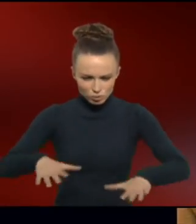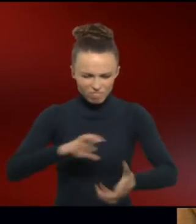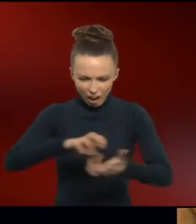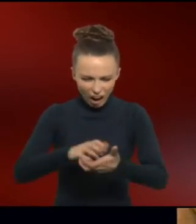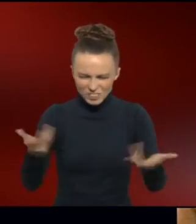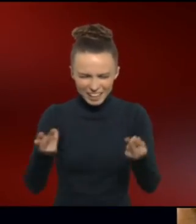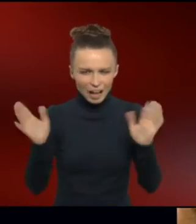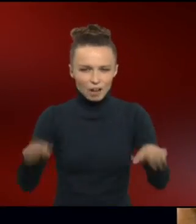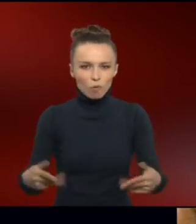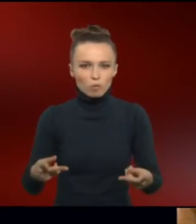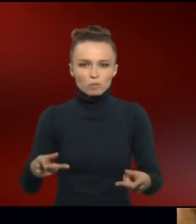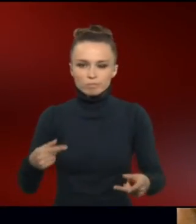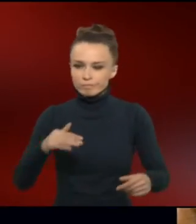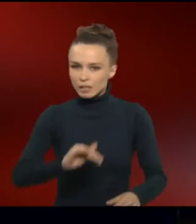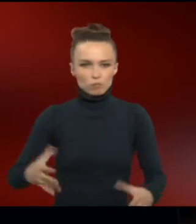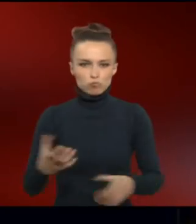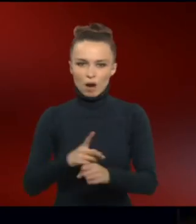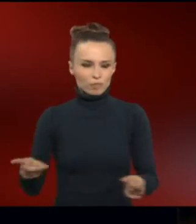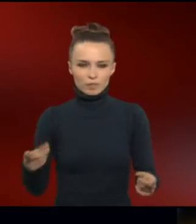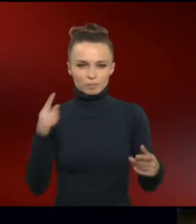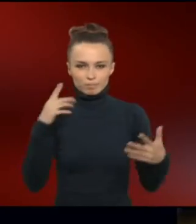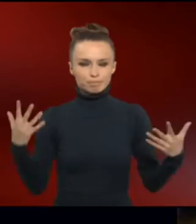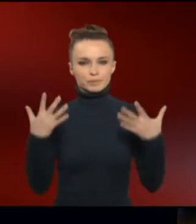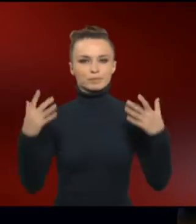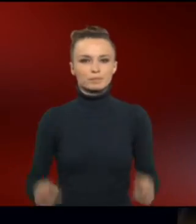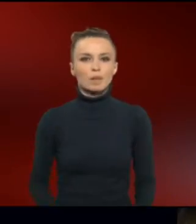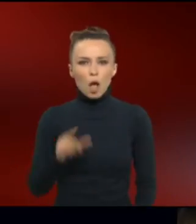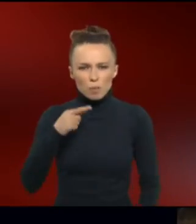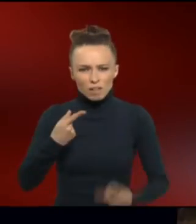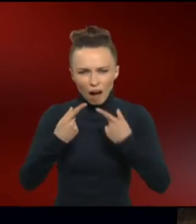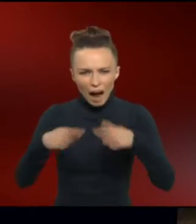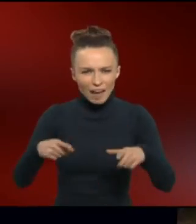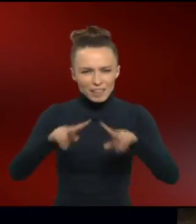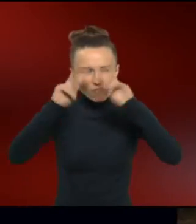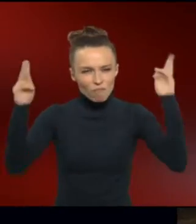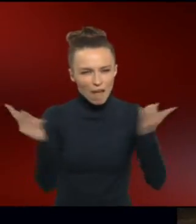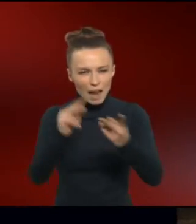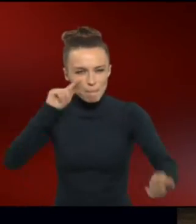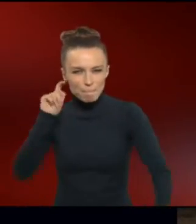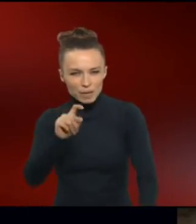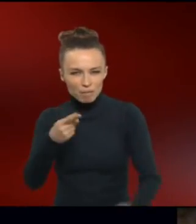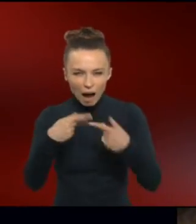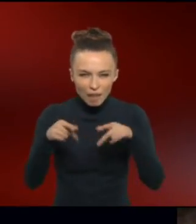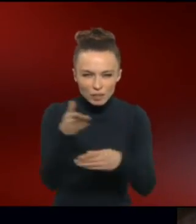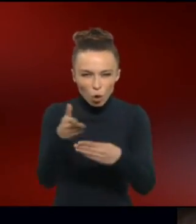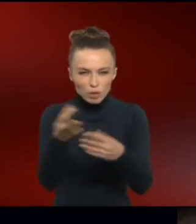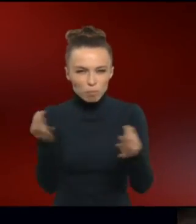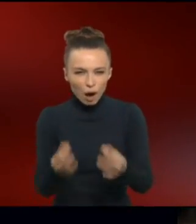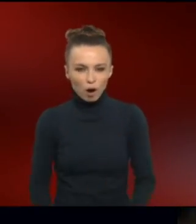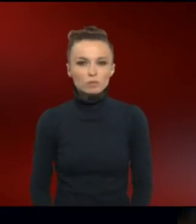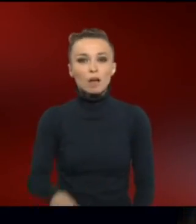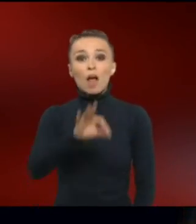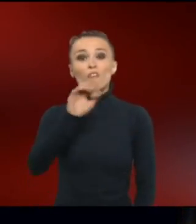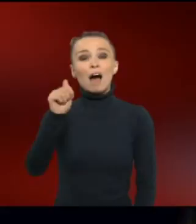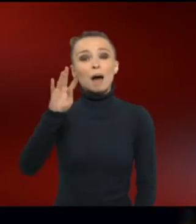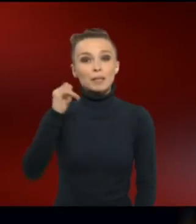Chaos ist, kommen die Kinder nicht mehr zurecht. Heißt das, dass sie anders auf die Welt gucken, sich anders orientieren? Fabian ist